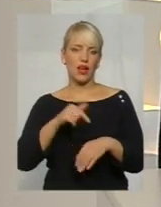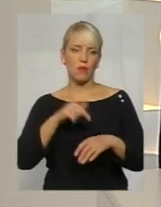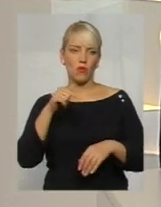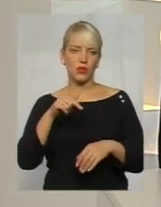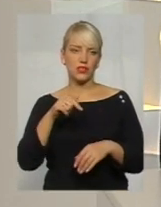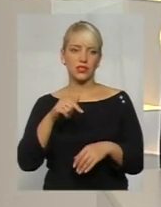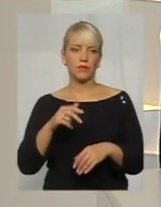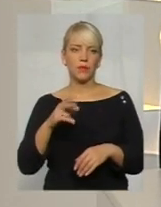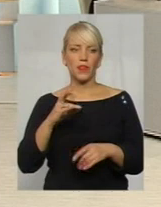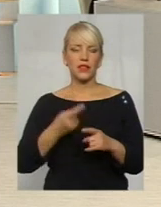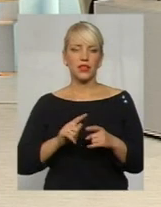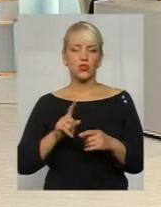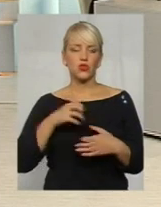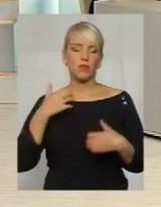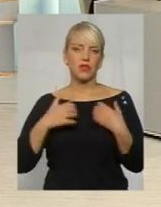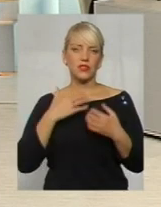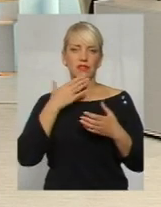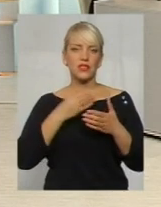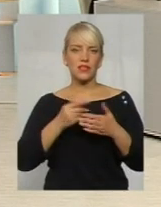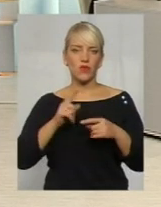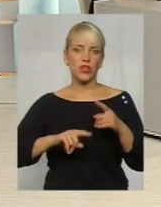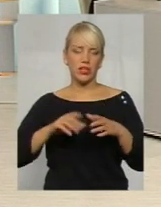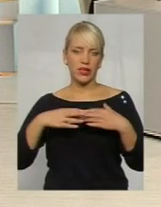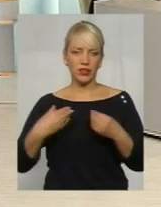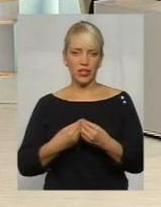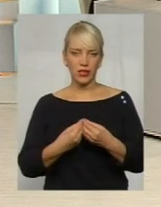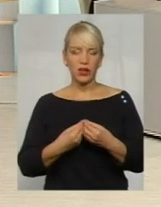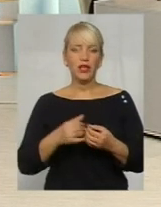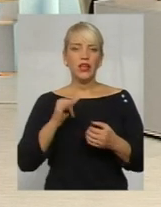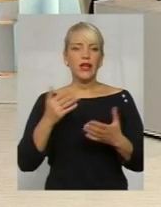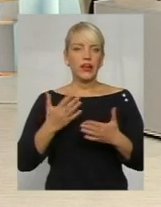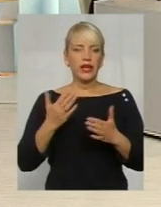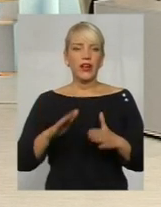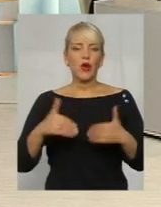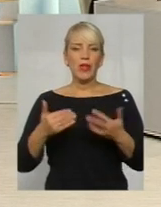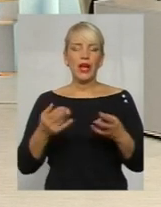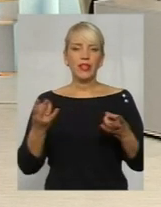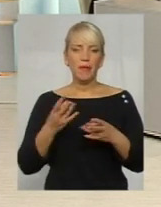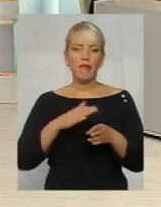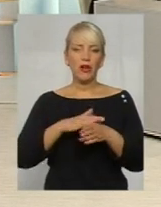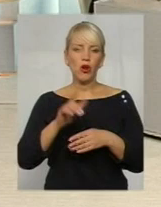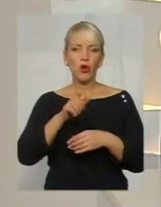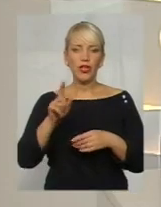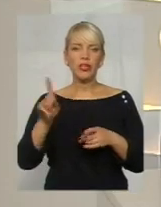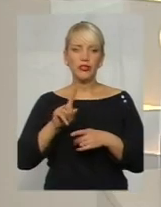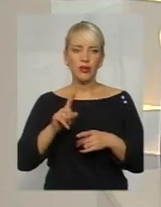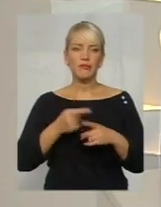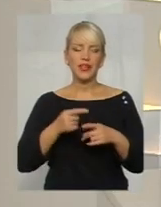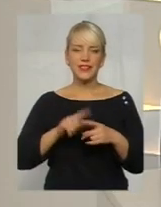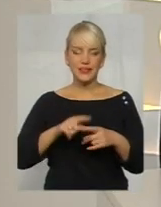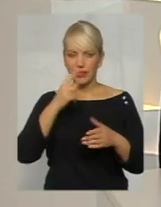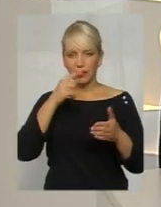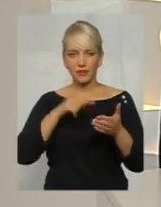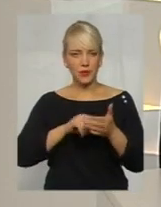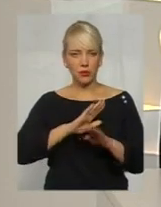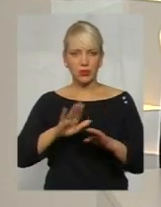те, що вони переживають за своїх рідних. Які рекомендації потрібно виконати людям, щоб на цю водочку ніколи